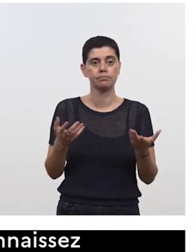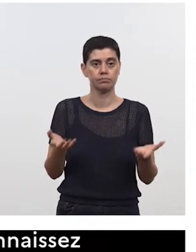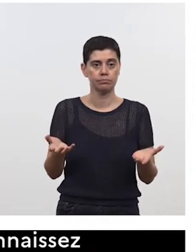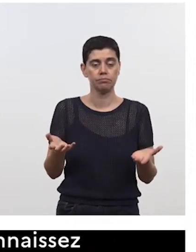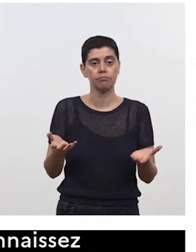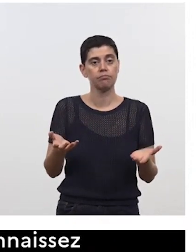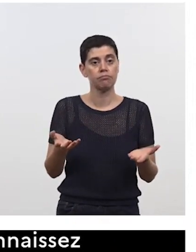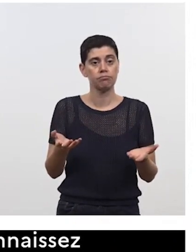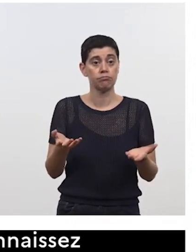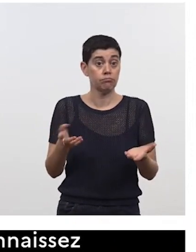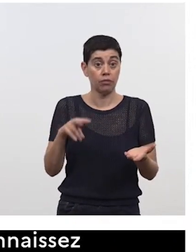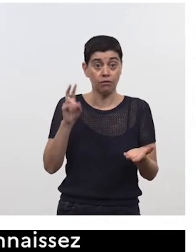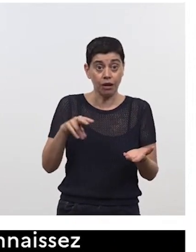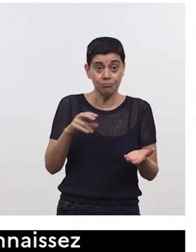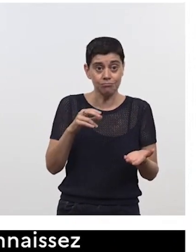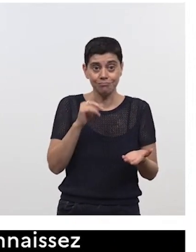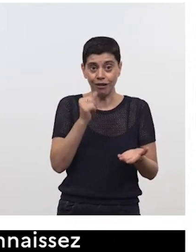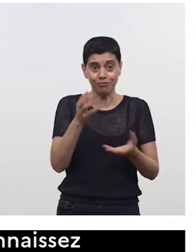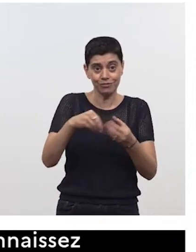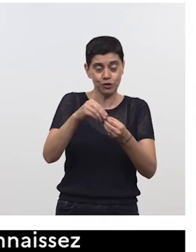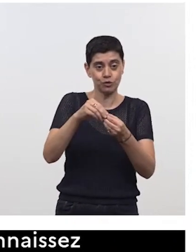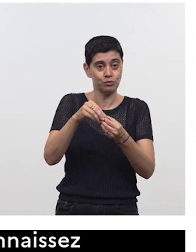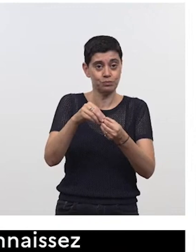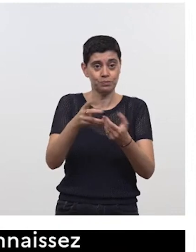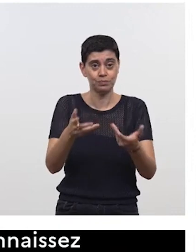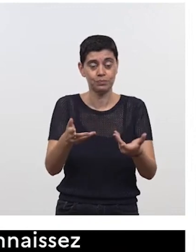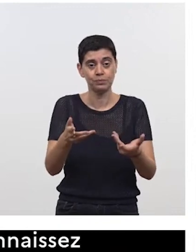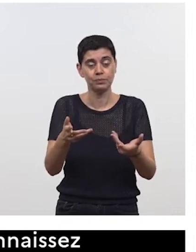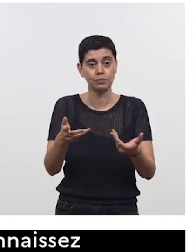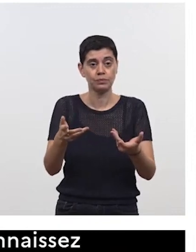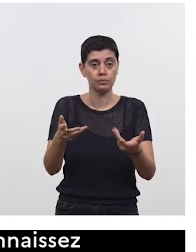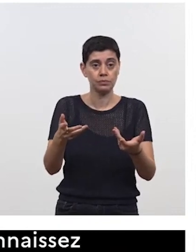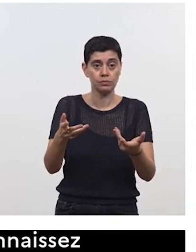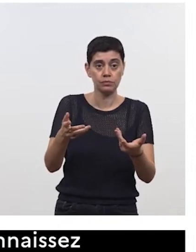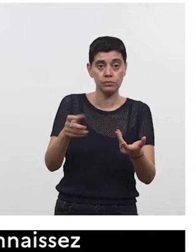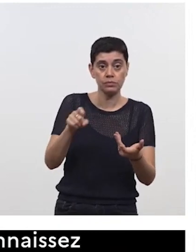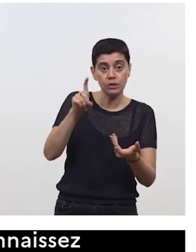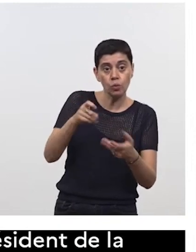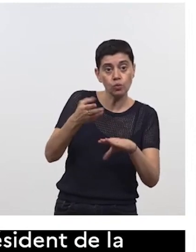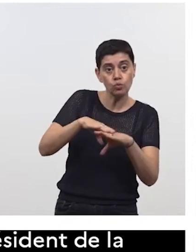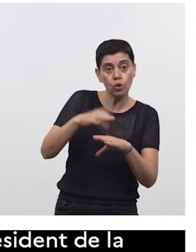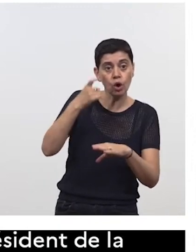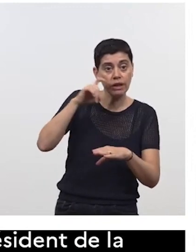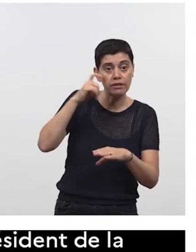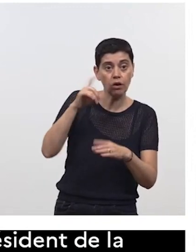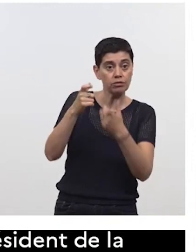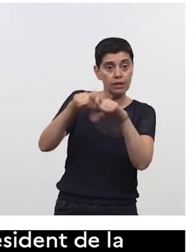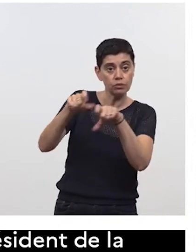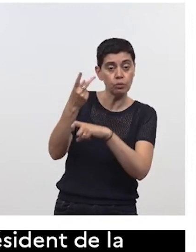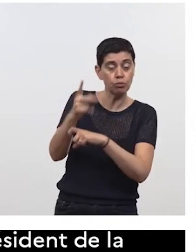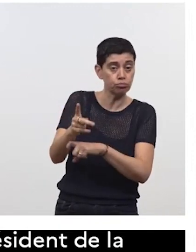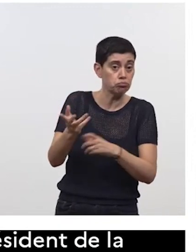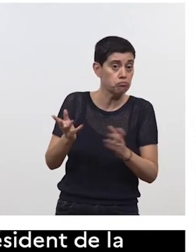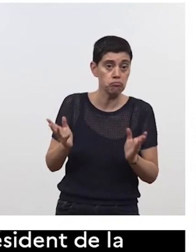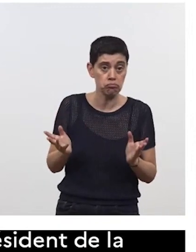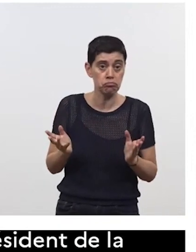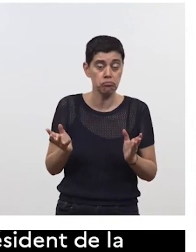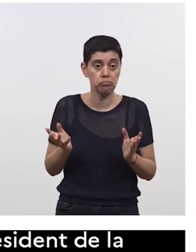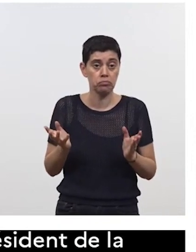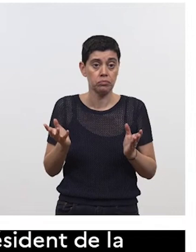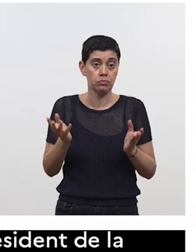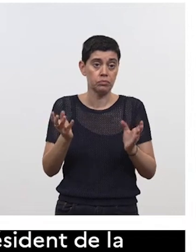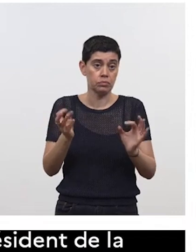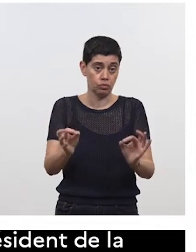là aussi je n'ai rien ajouté notamment en ce qui concerne la question des observateurs et des statuts des observateurs voilà c'est